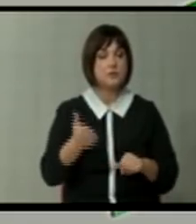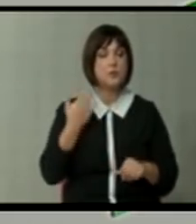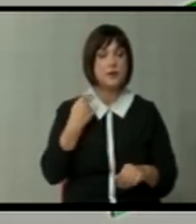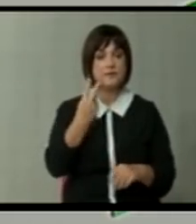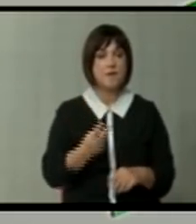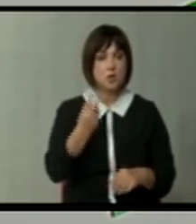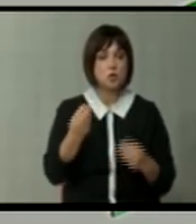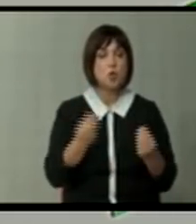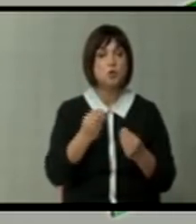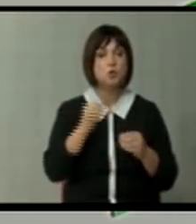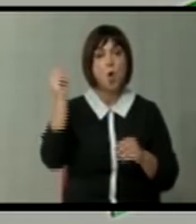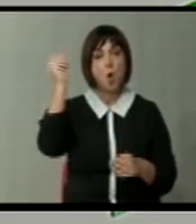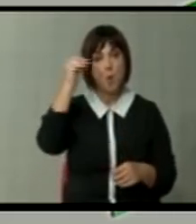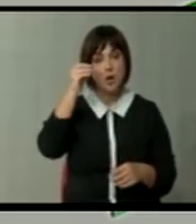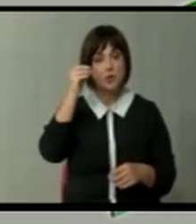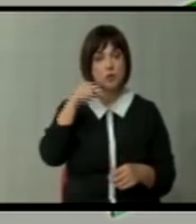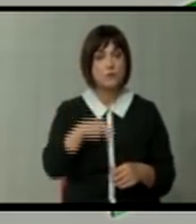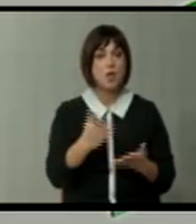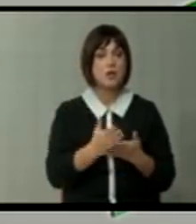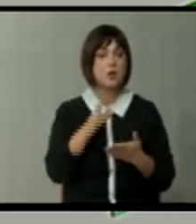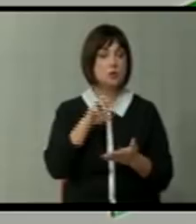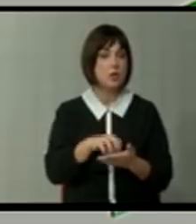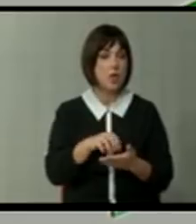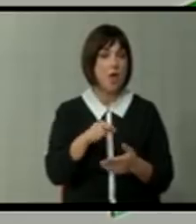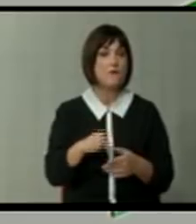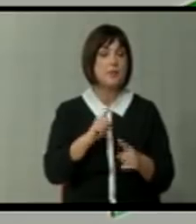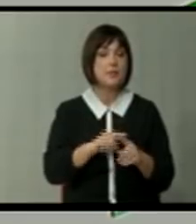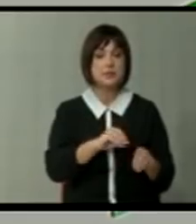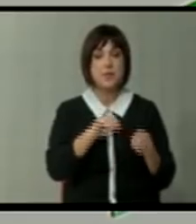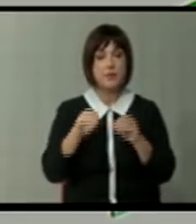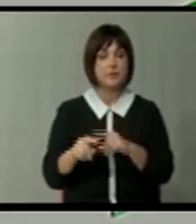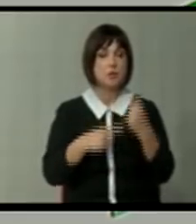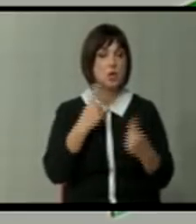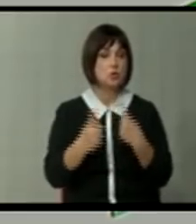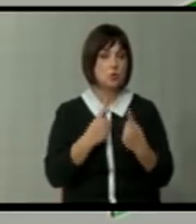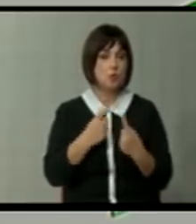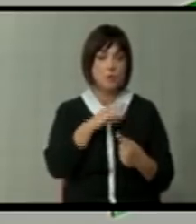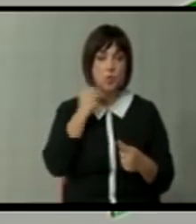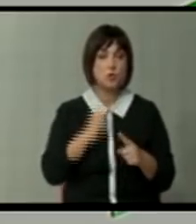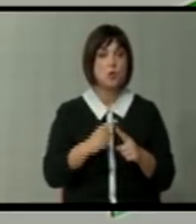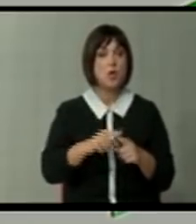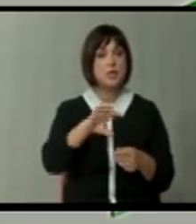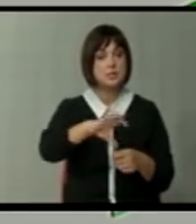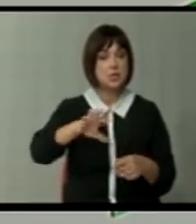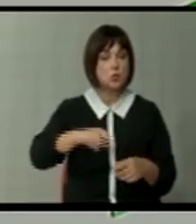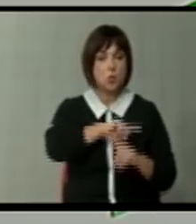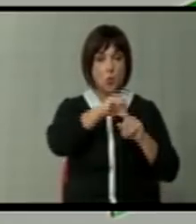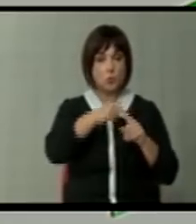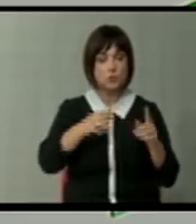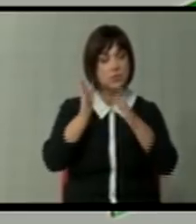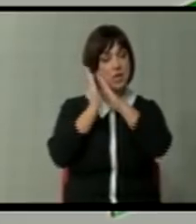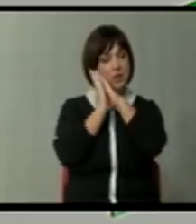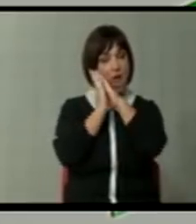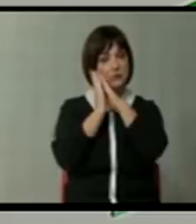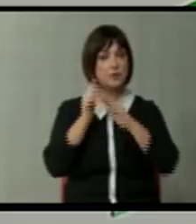години, и зашто образованието е таму къде што е? Факт е дека не се поместени со стојбите, факт е дека многу ресори се се уште заспани и